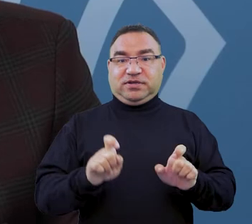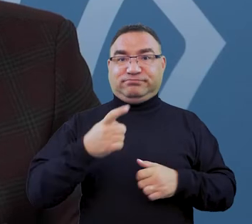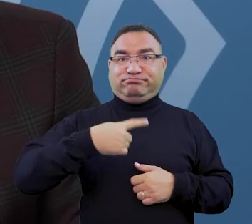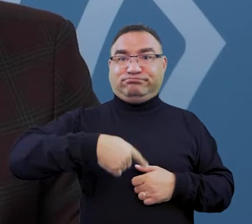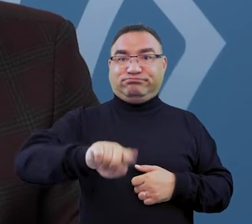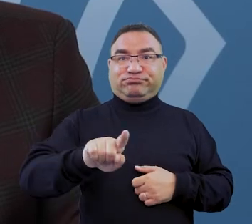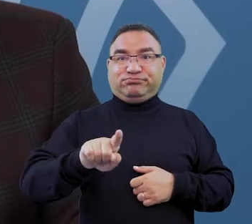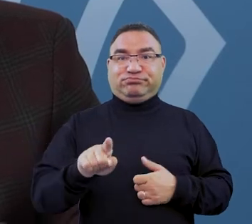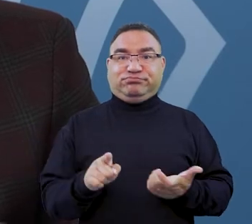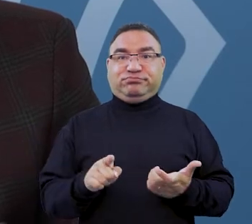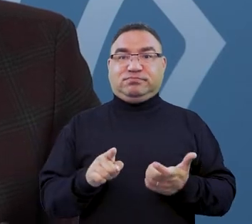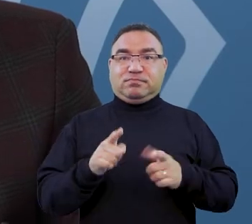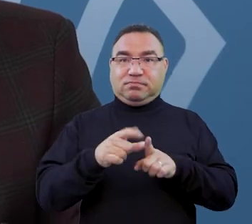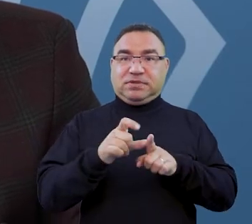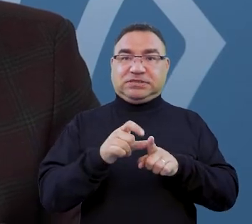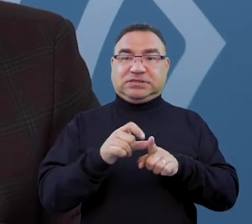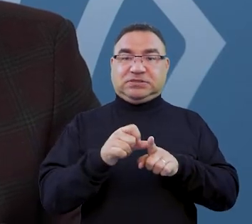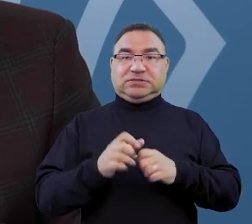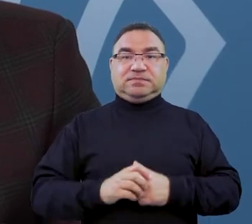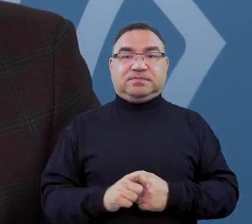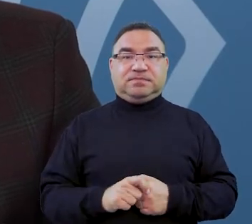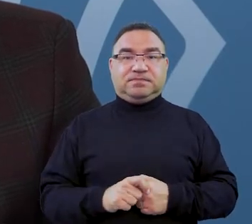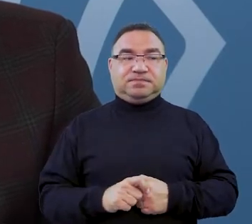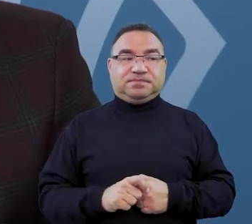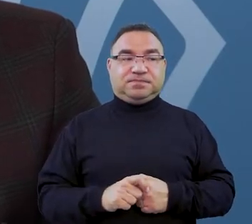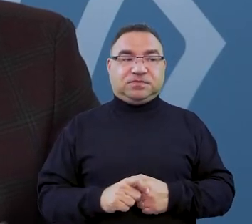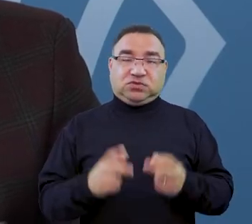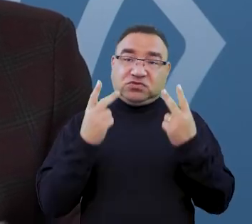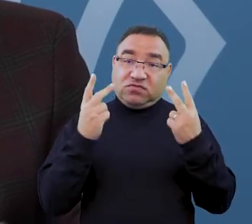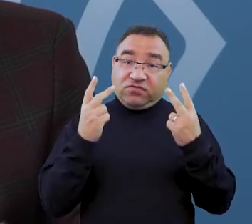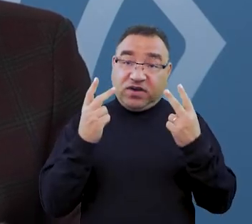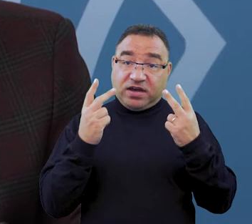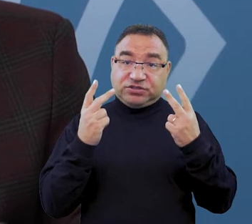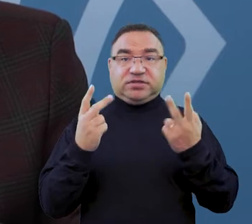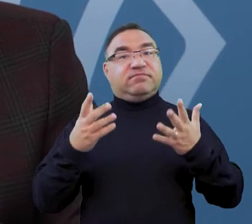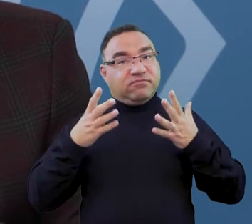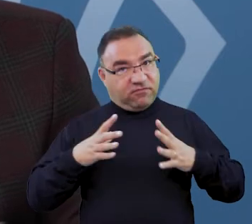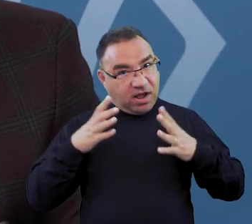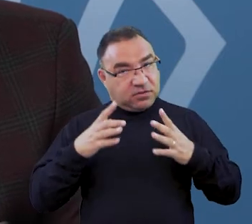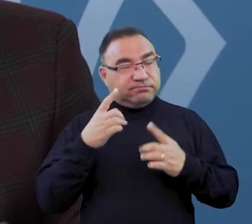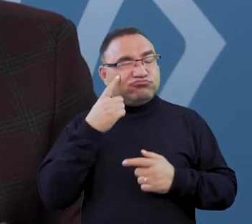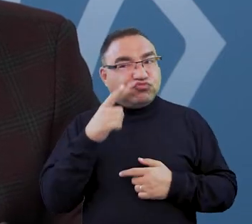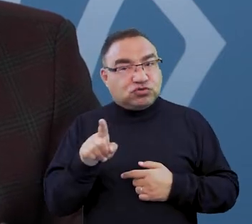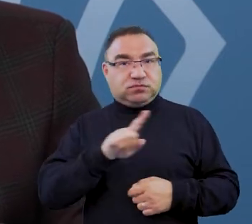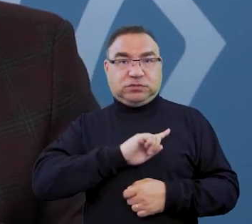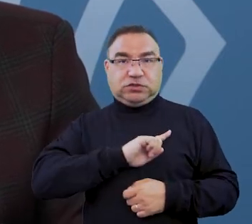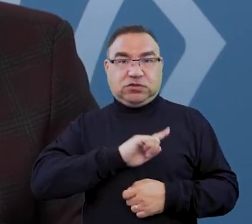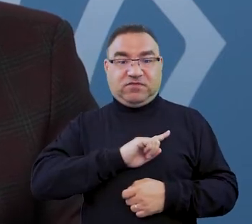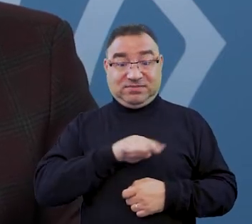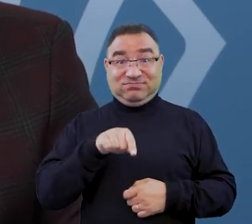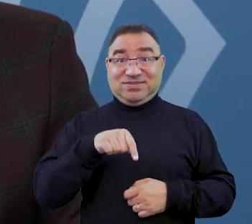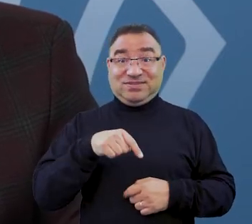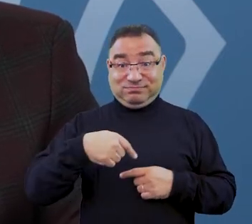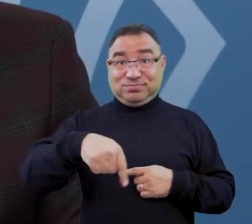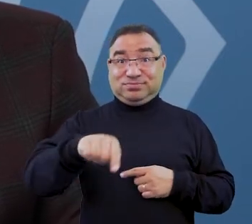rozpoczyna się niebawem, bo za kilkanaście dni. To co jest ważne i na co warto zwrócić uwagę to, że